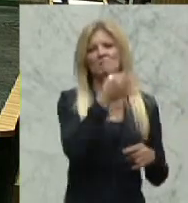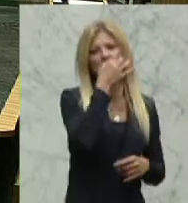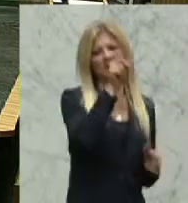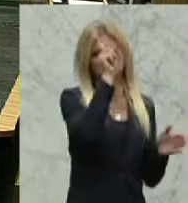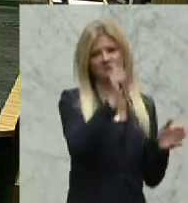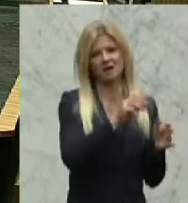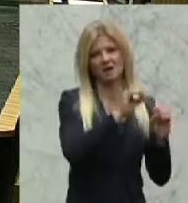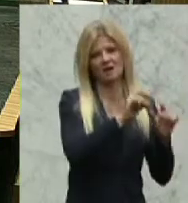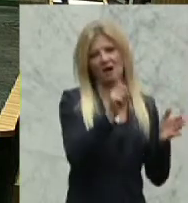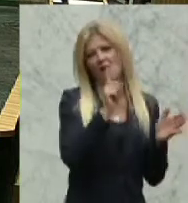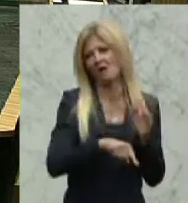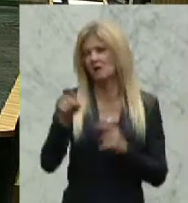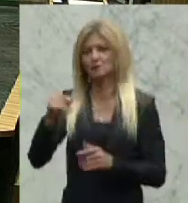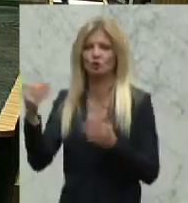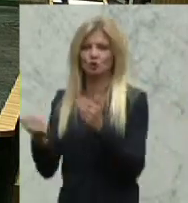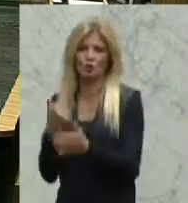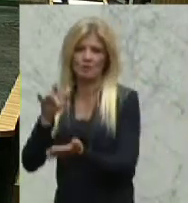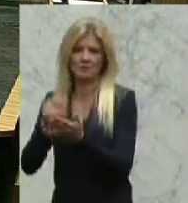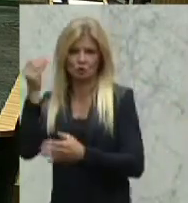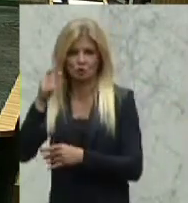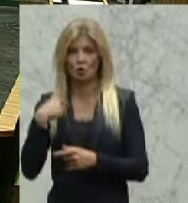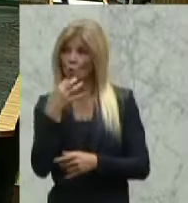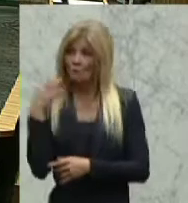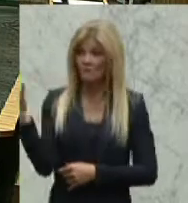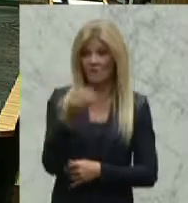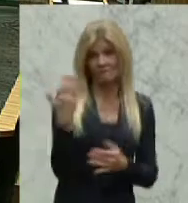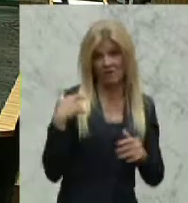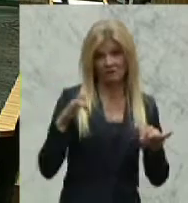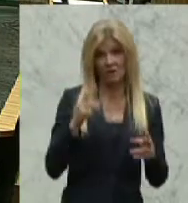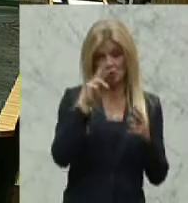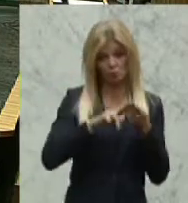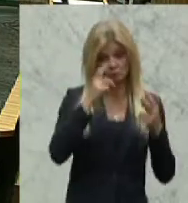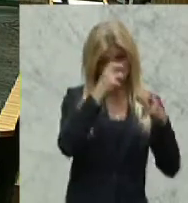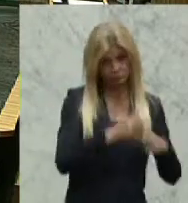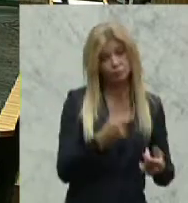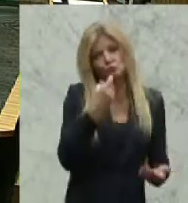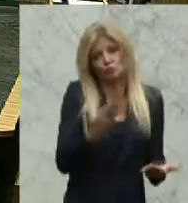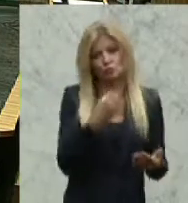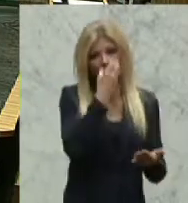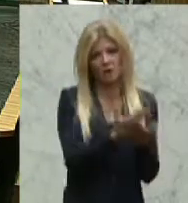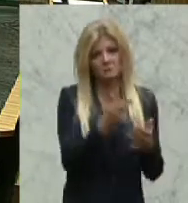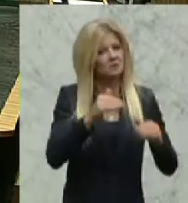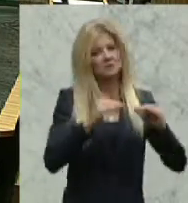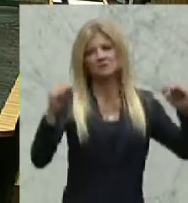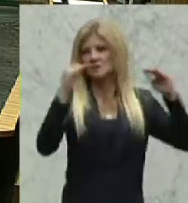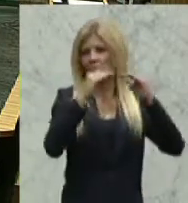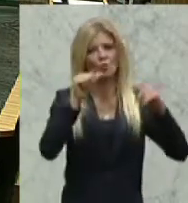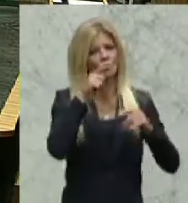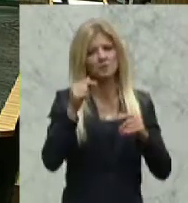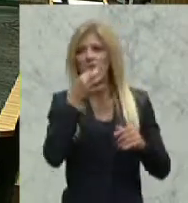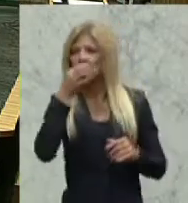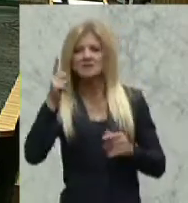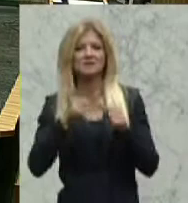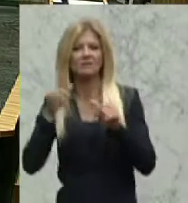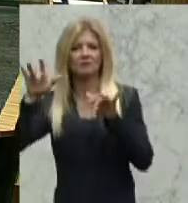Weitem. Wir haben diese Umfragen ja gehört und die Studien gibt es ja, dass da eben das Niveau nicht unbedingt damit gestiegen ist, dass wir